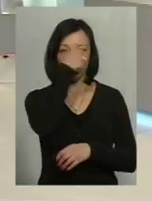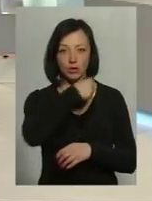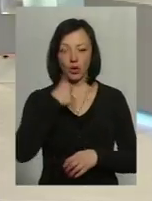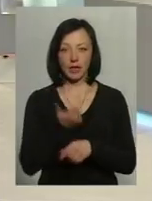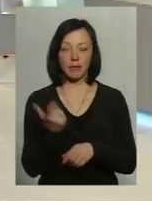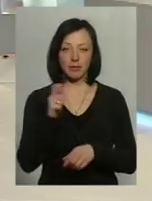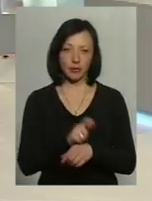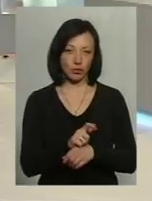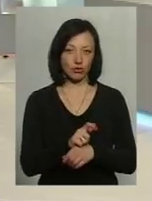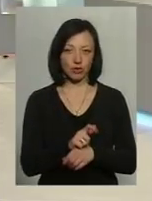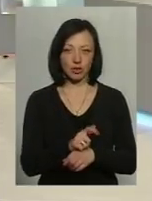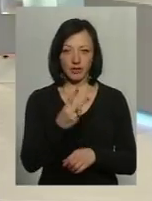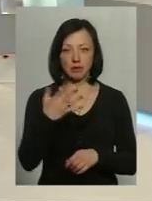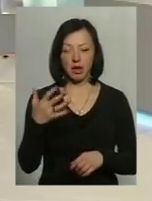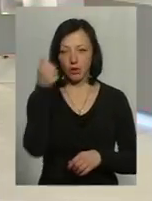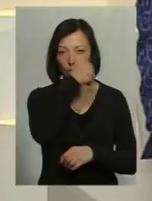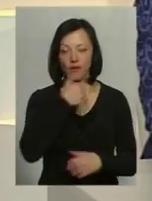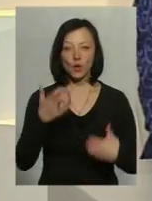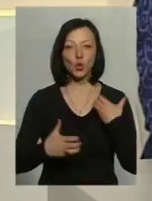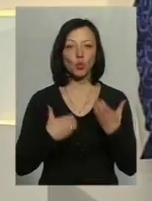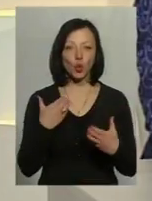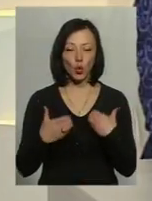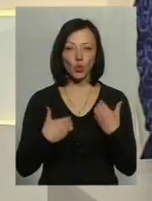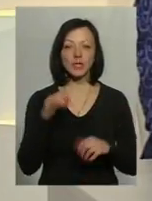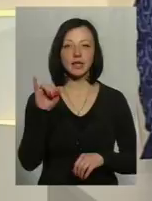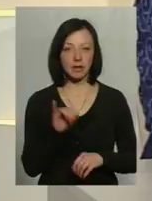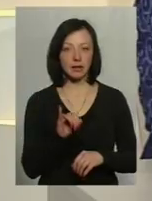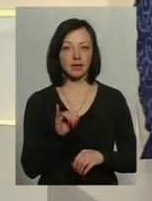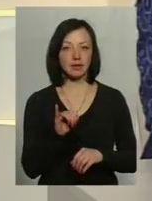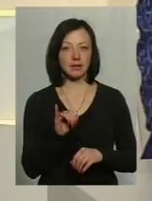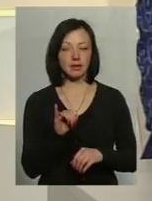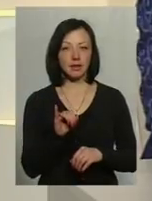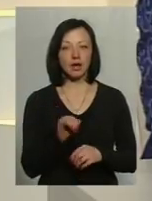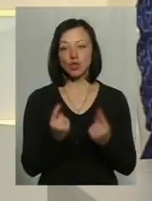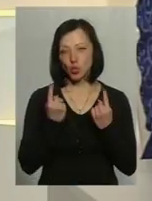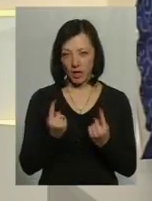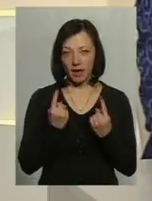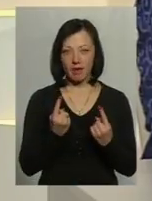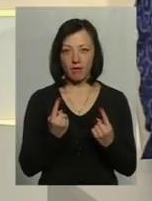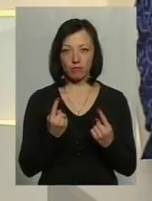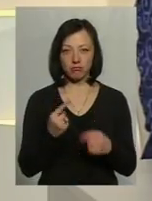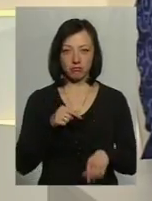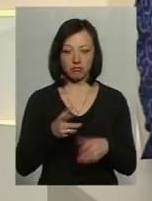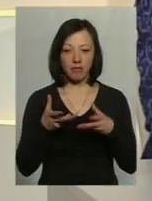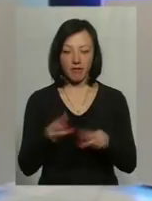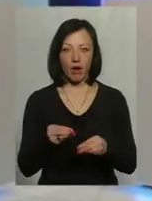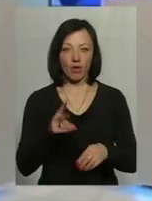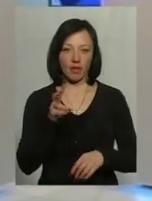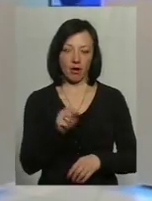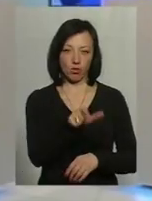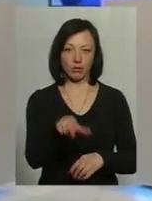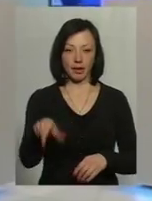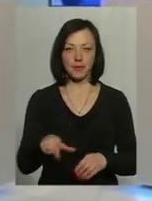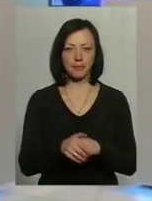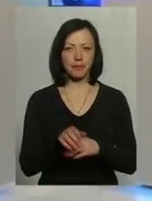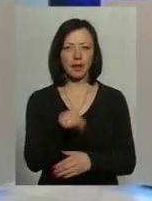навіть більше вже, 25, турбують і так суттєво б'ють по гаманцях наші громадяни. Головне, що